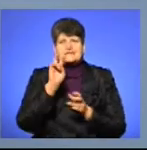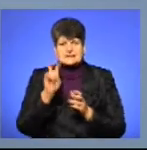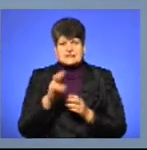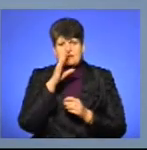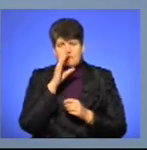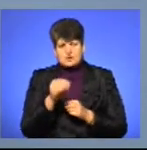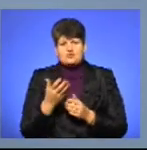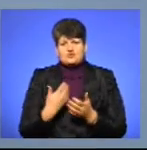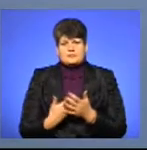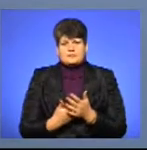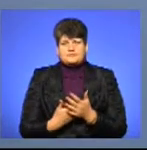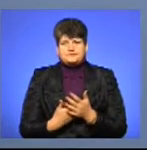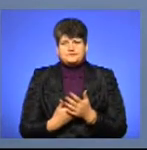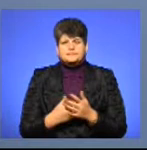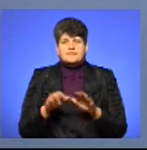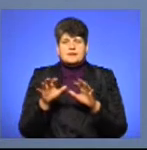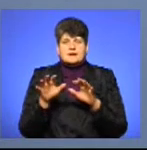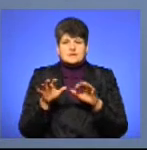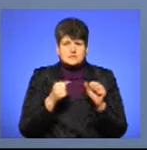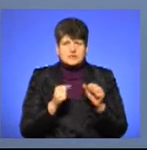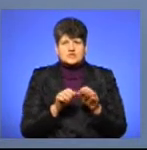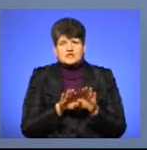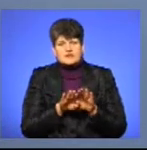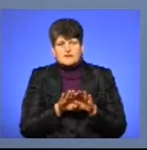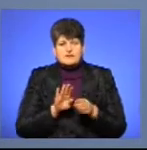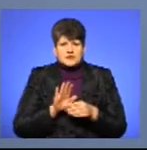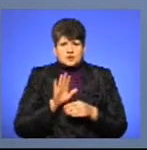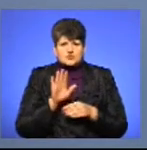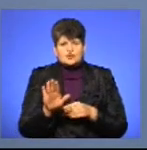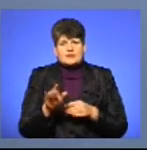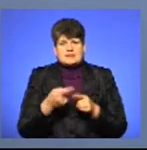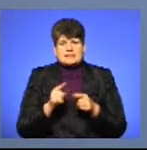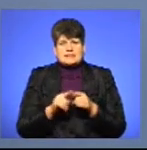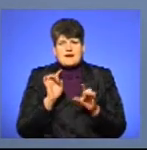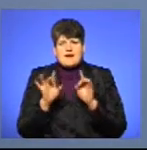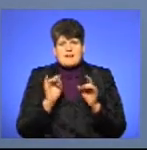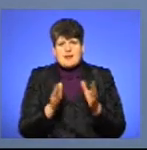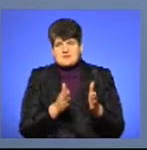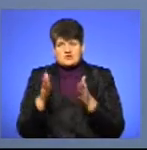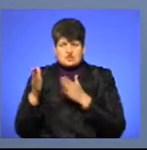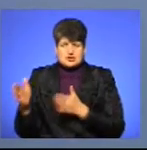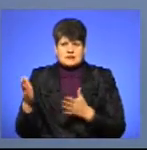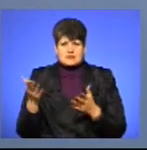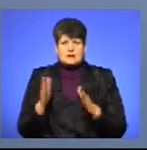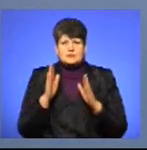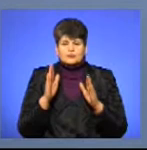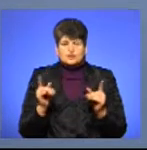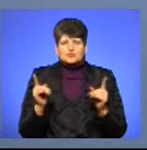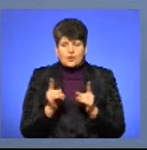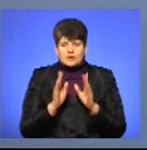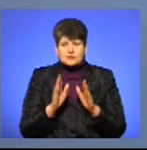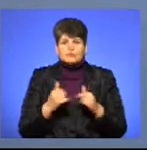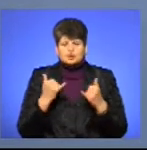маршрутку, яку потрібно. Заберіть чи відсуньте просто стротуарі у ті рекламні щити. Будьте коротші,